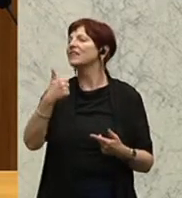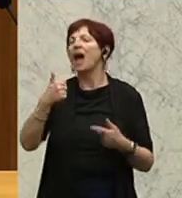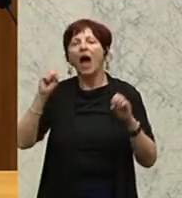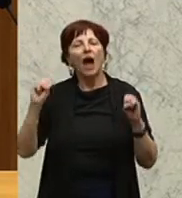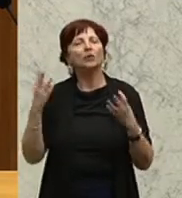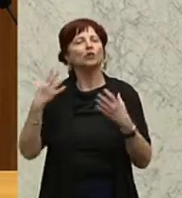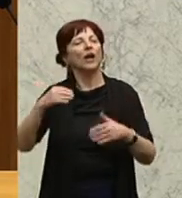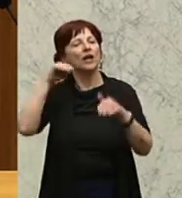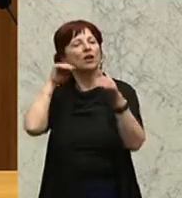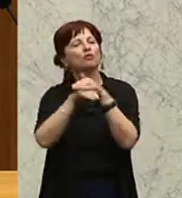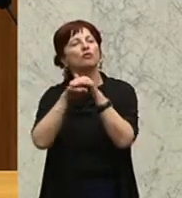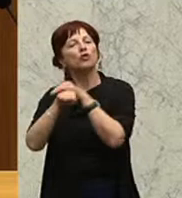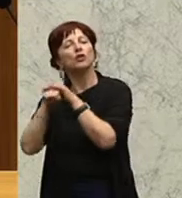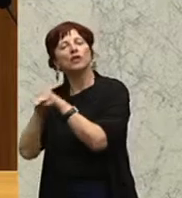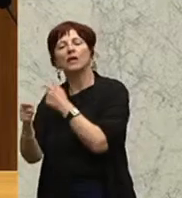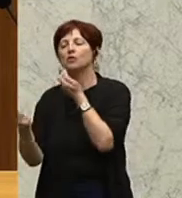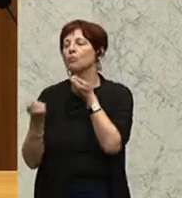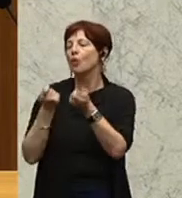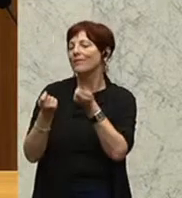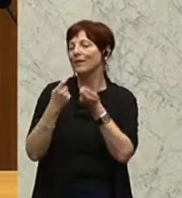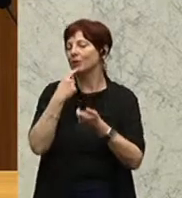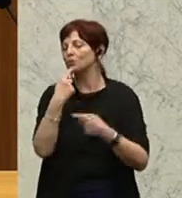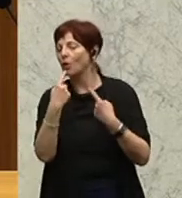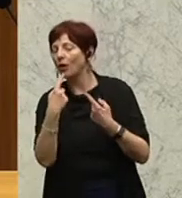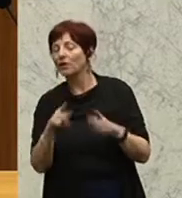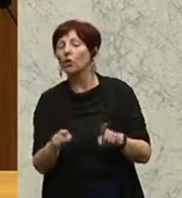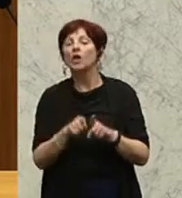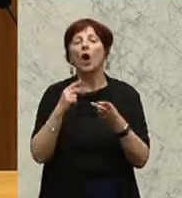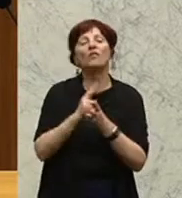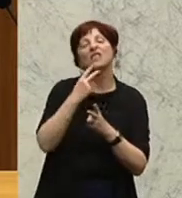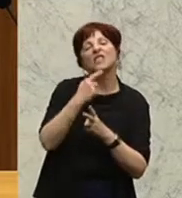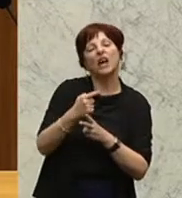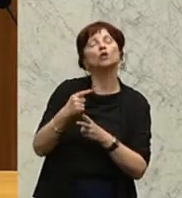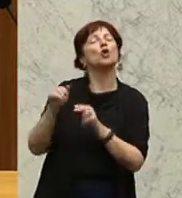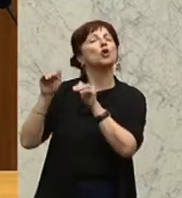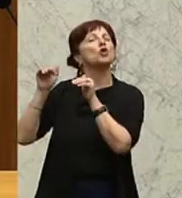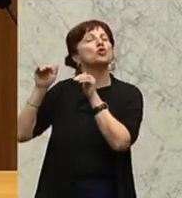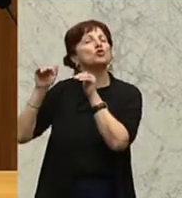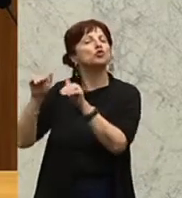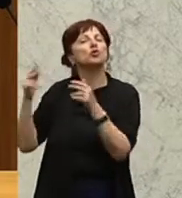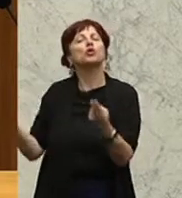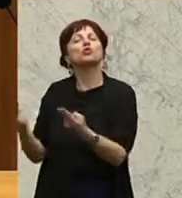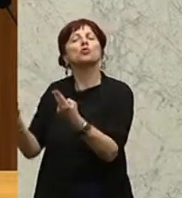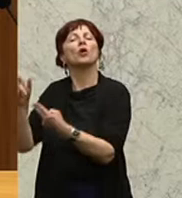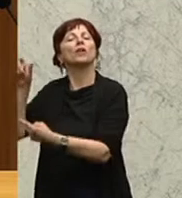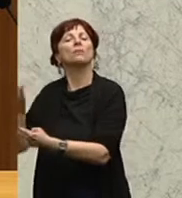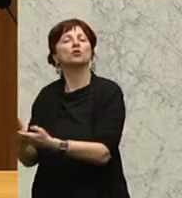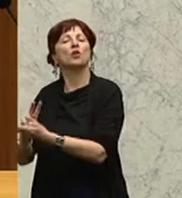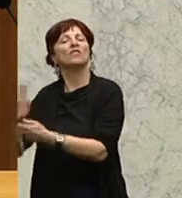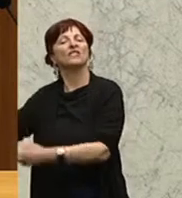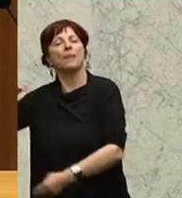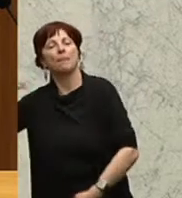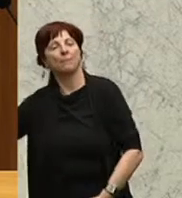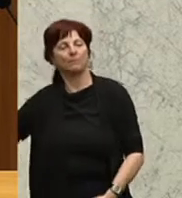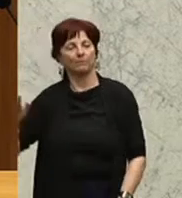wie da über Schutzsuchende gesprochen wird. Interessant war, dass sie gesagt hat, Schutzsuchende werden in der aktuellen Debatte